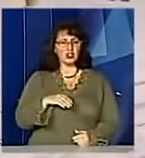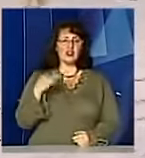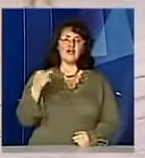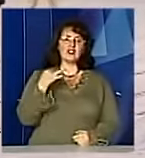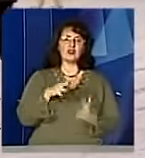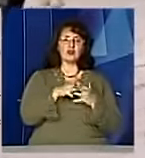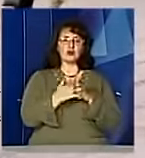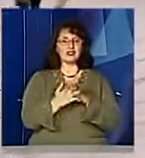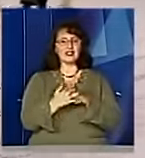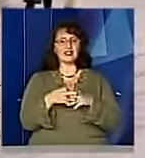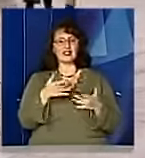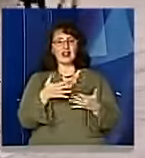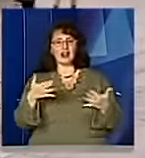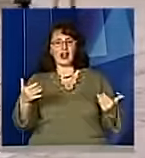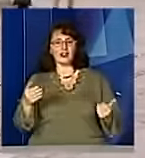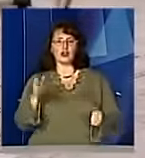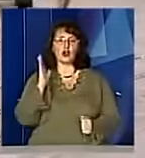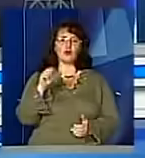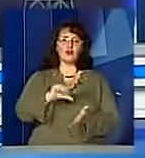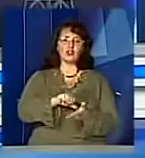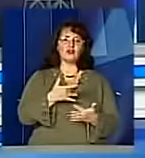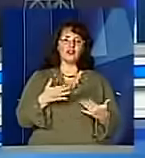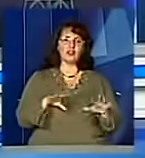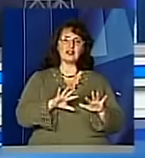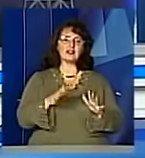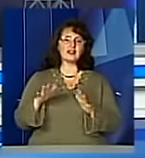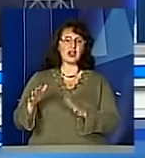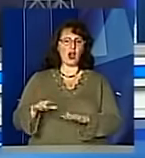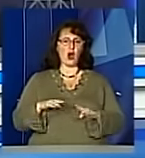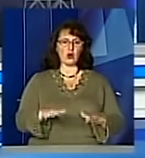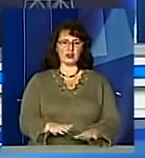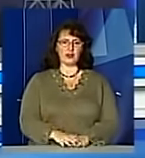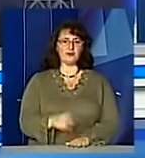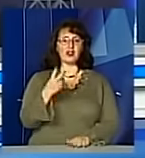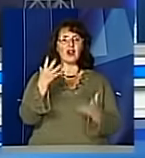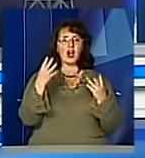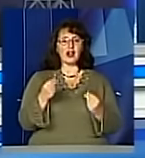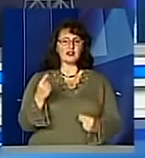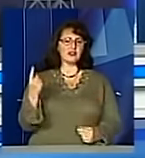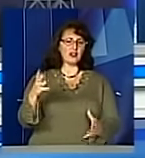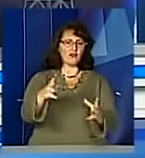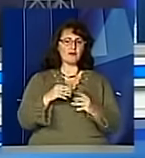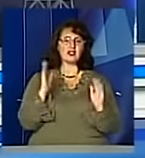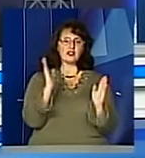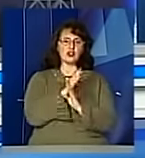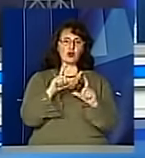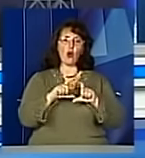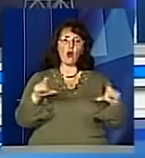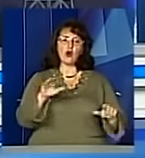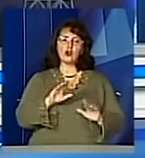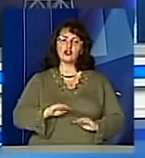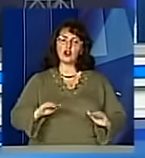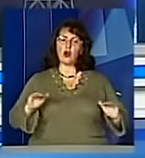Сприня та пройде повстанським маршрутом. Два дні на одинці з природою. Школярі Львівщини пройшли